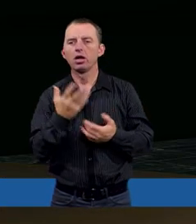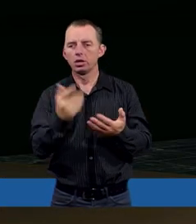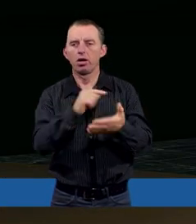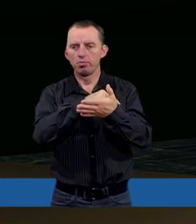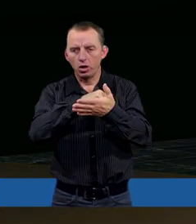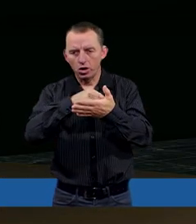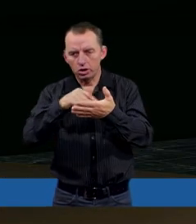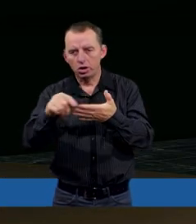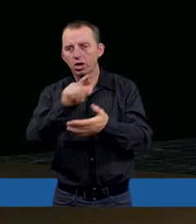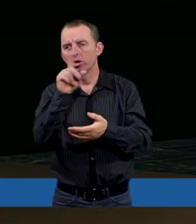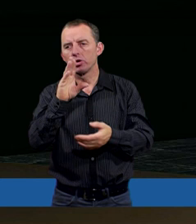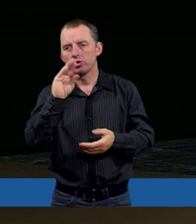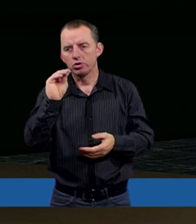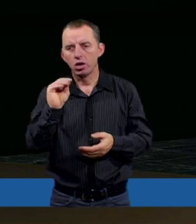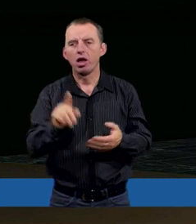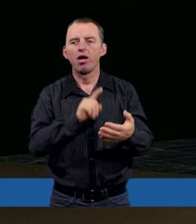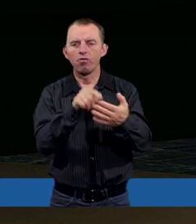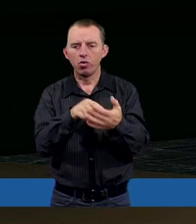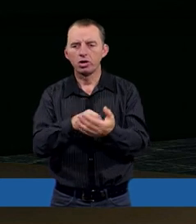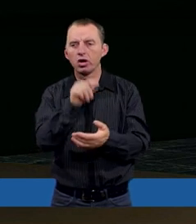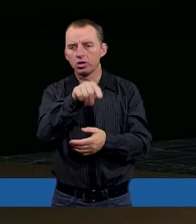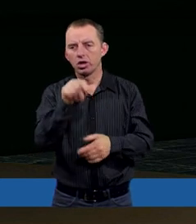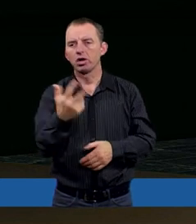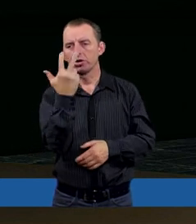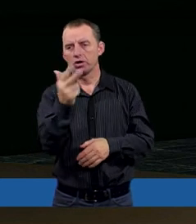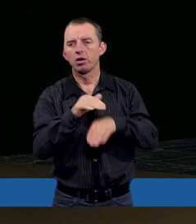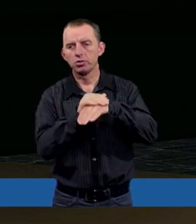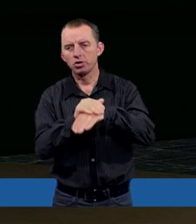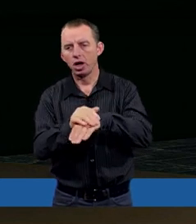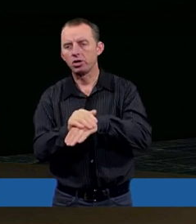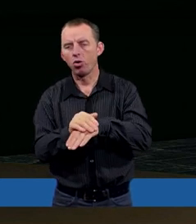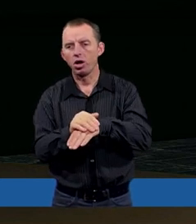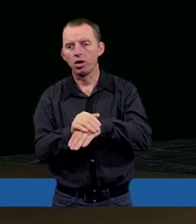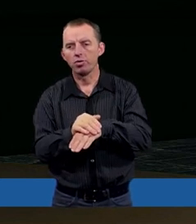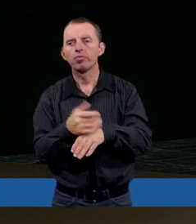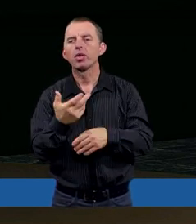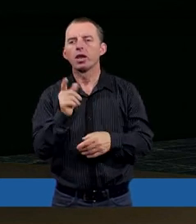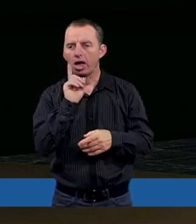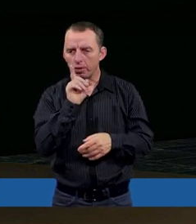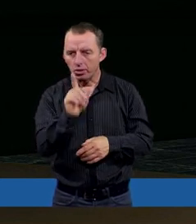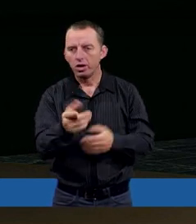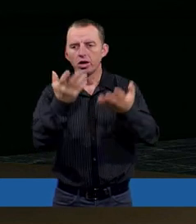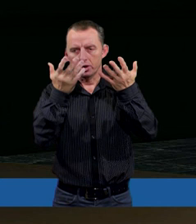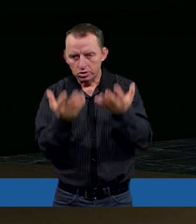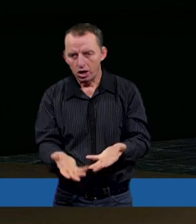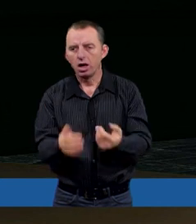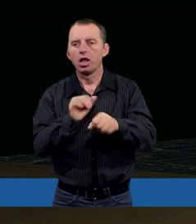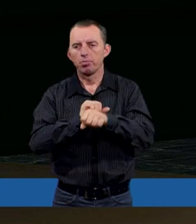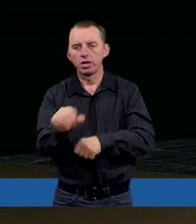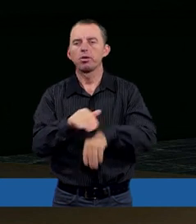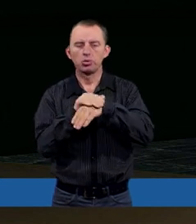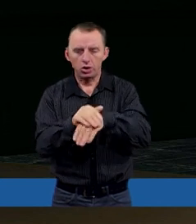podkreślić, że właśnie tych trzech przyjaciół, oni naprawdę chcieli być przyjaciółmi,